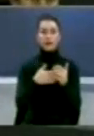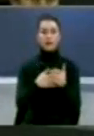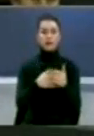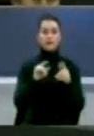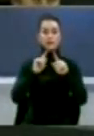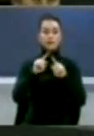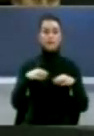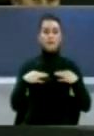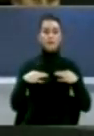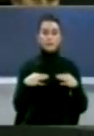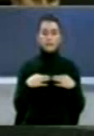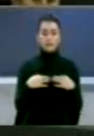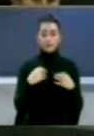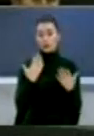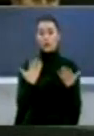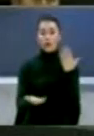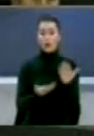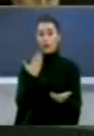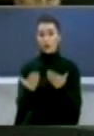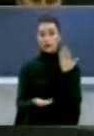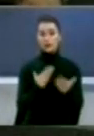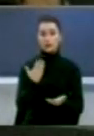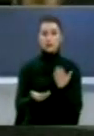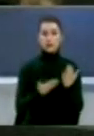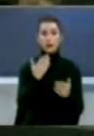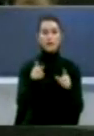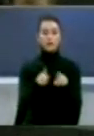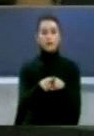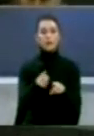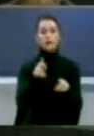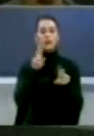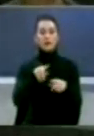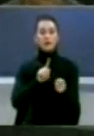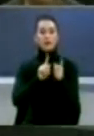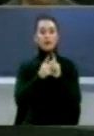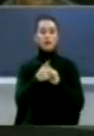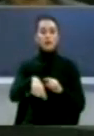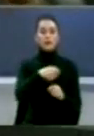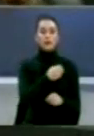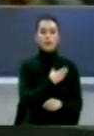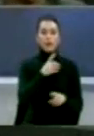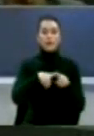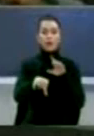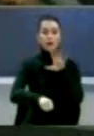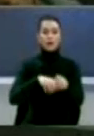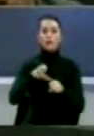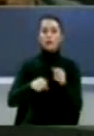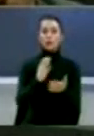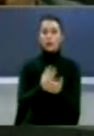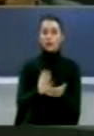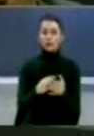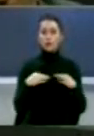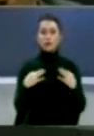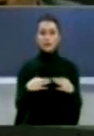sigurime shëndësore Në të kundër të në pondi sigurime shëndësore do tjetë në shërbim të matrapazve dhe profiterve nga sektori shëndësis